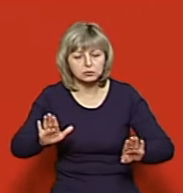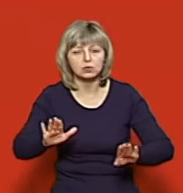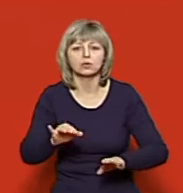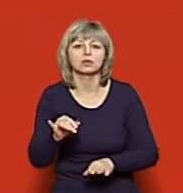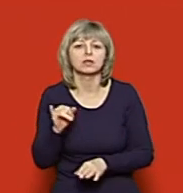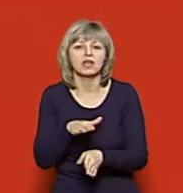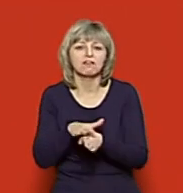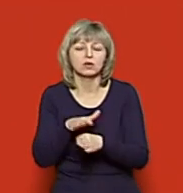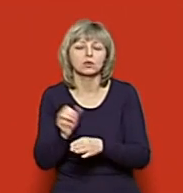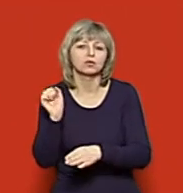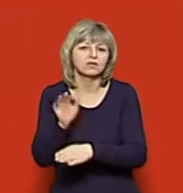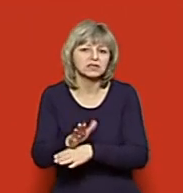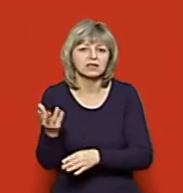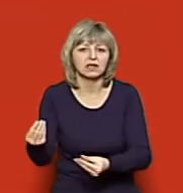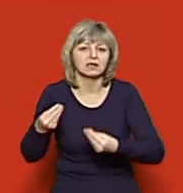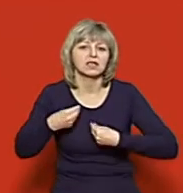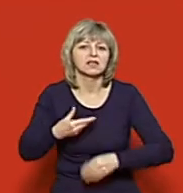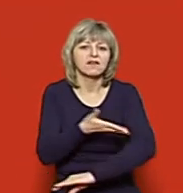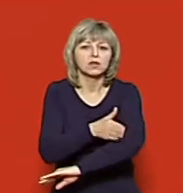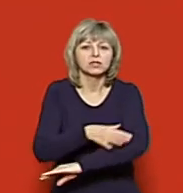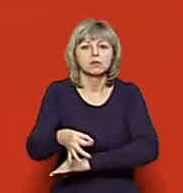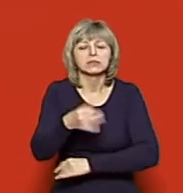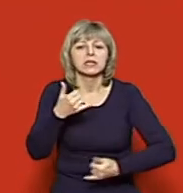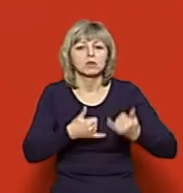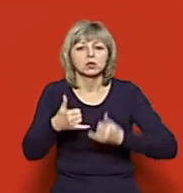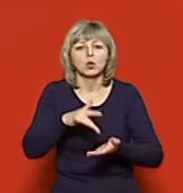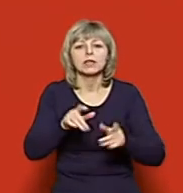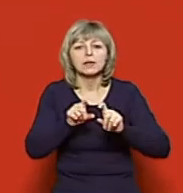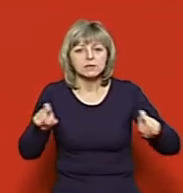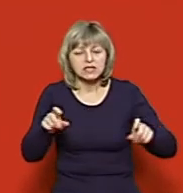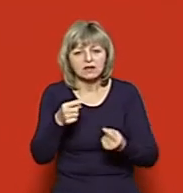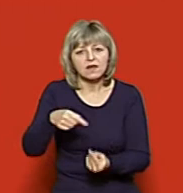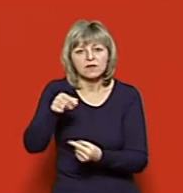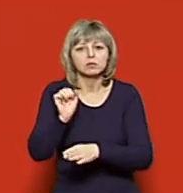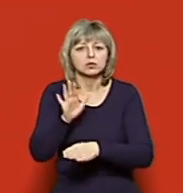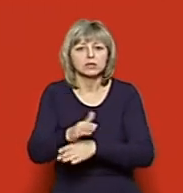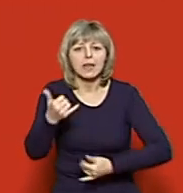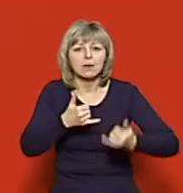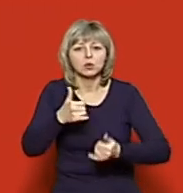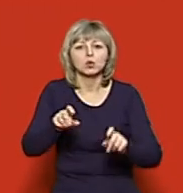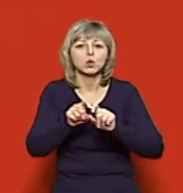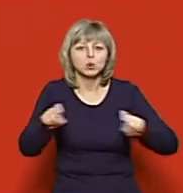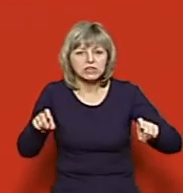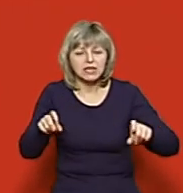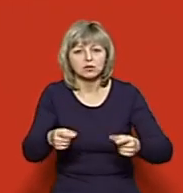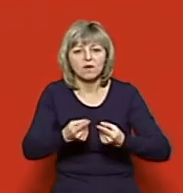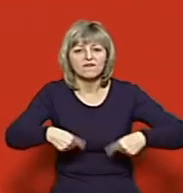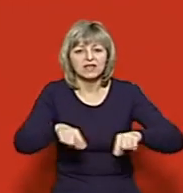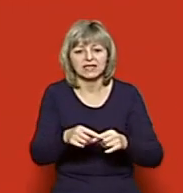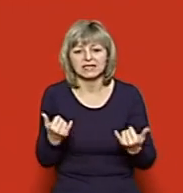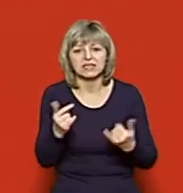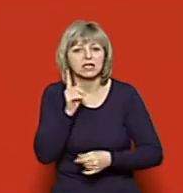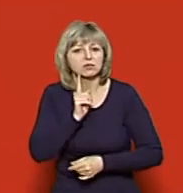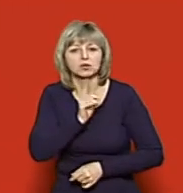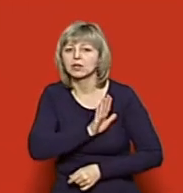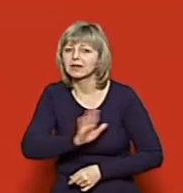виконуємо вказівки, які нам даються Волинським обласним лабораторним центром. Відповідно до розпорядження лабораторного центру, відділення на даний момент